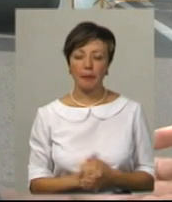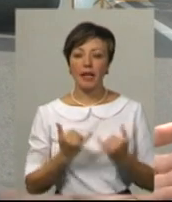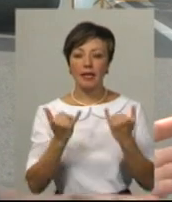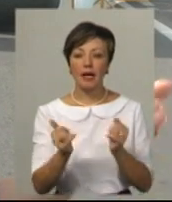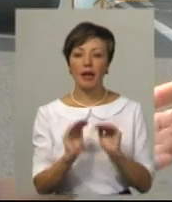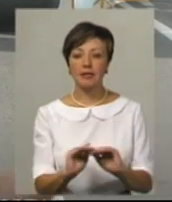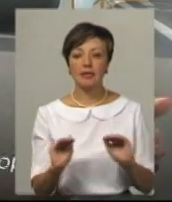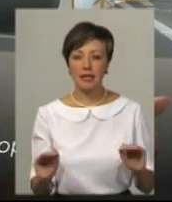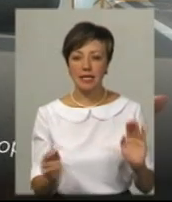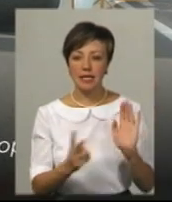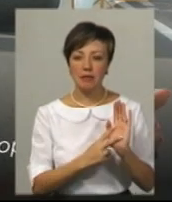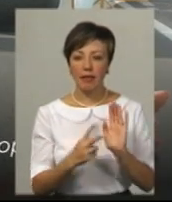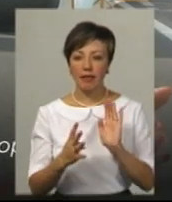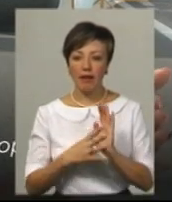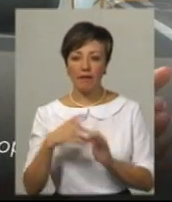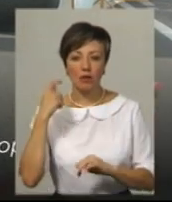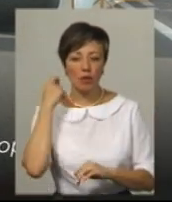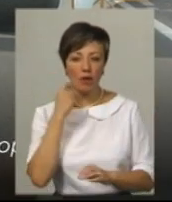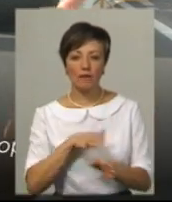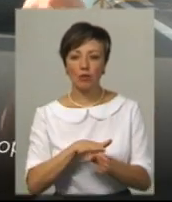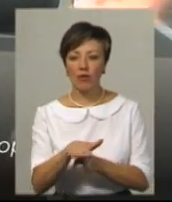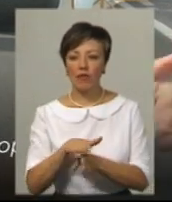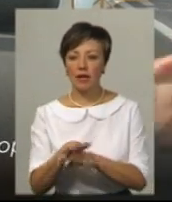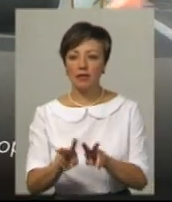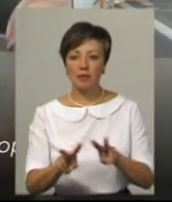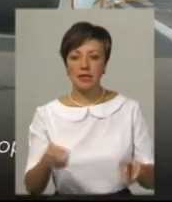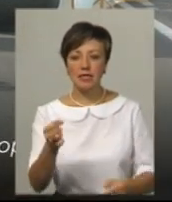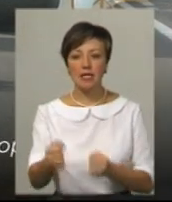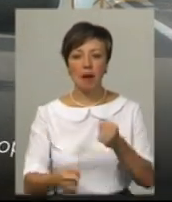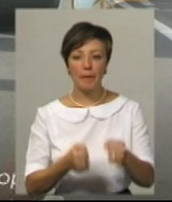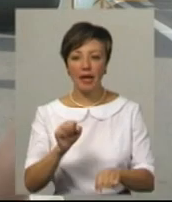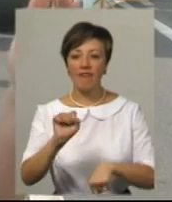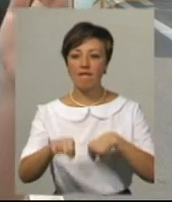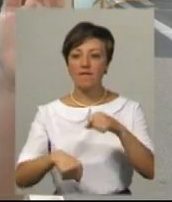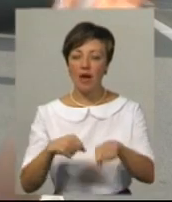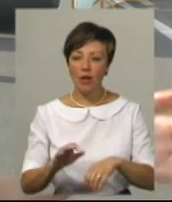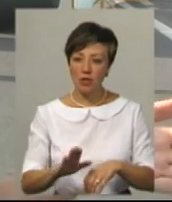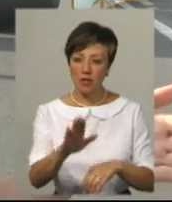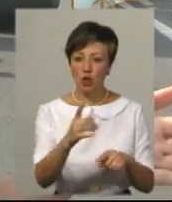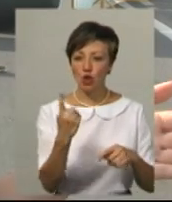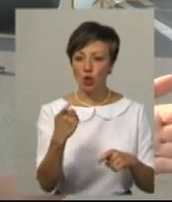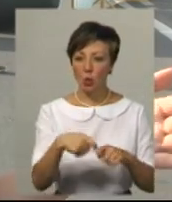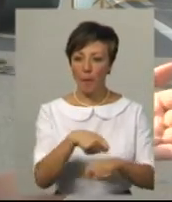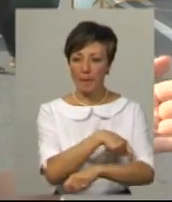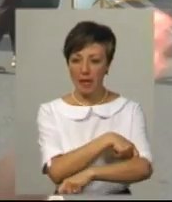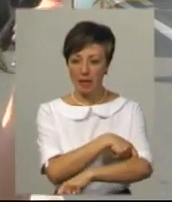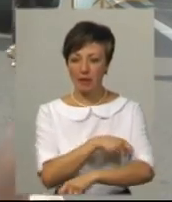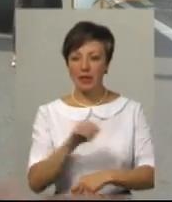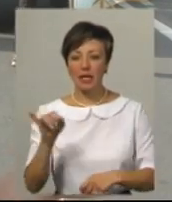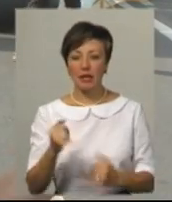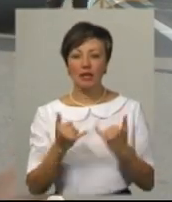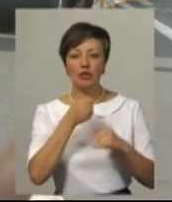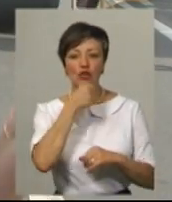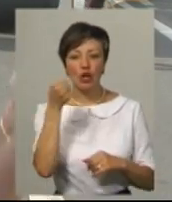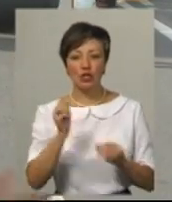молодшої категорії 7-9 років так само будуть відбуватися забіг та велозаїзд, дистанція 100 метрів, та для